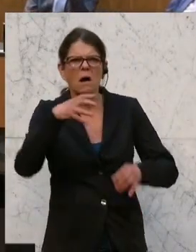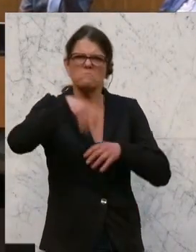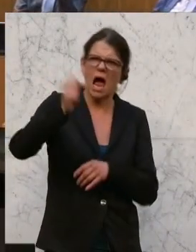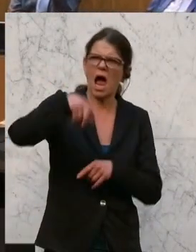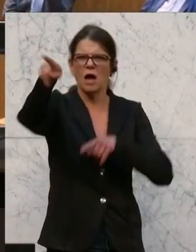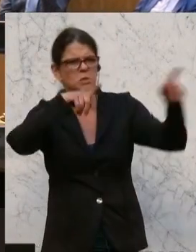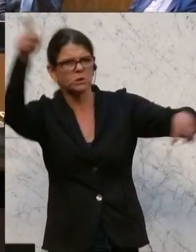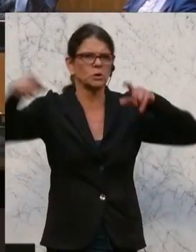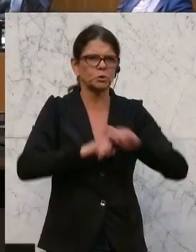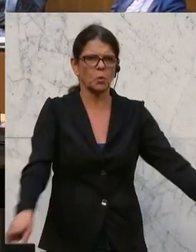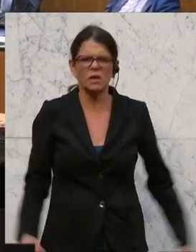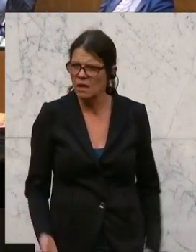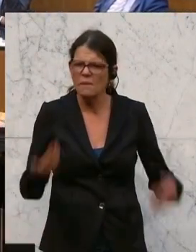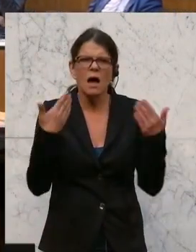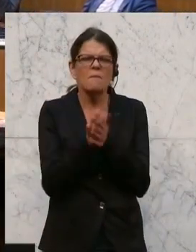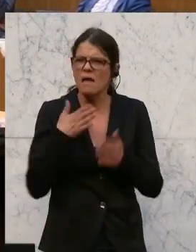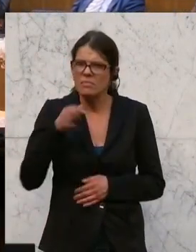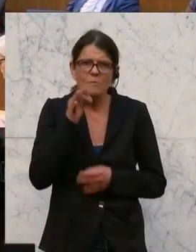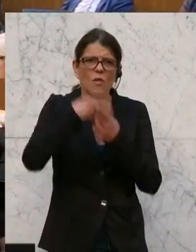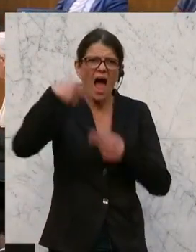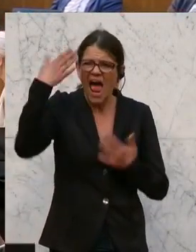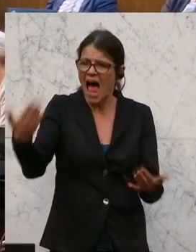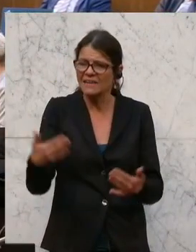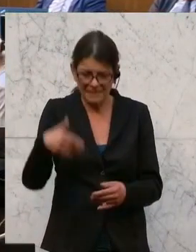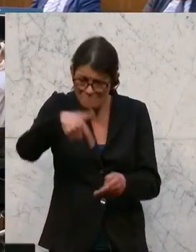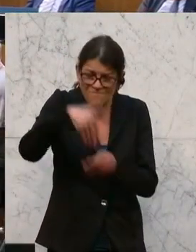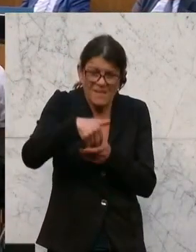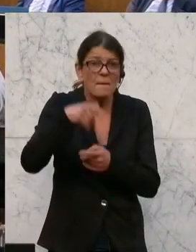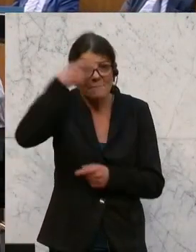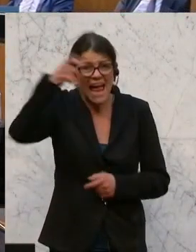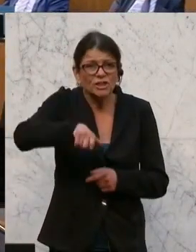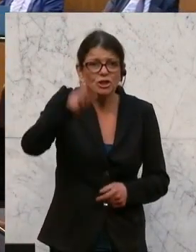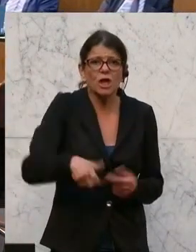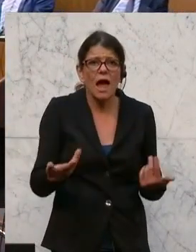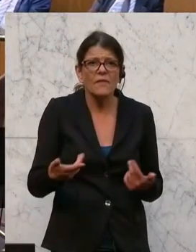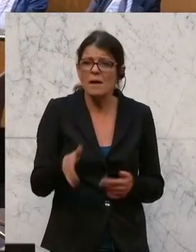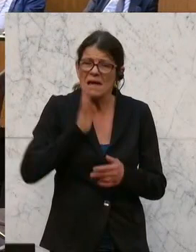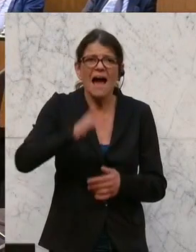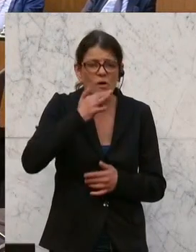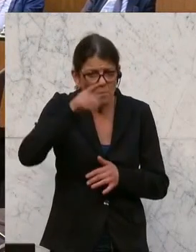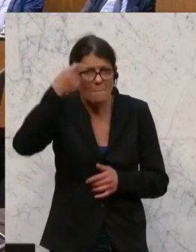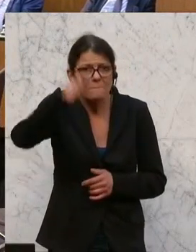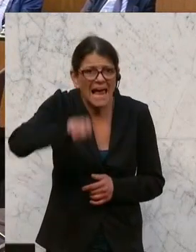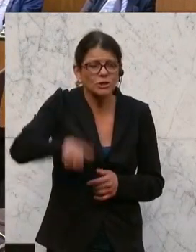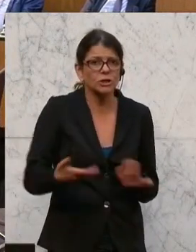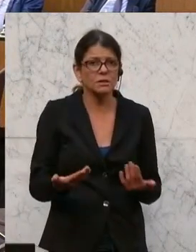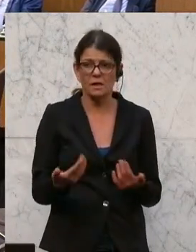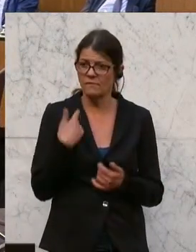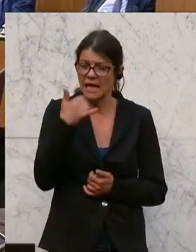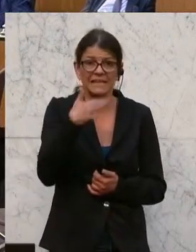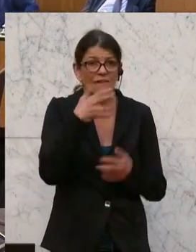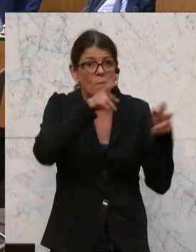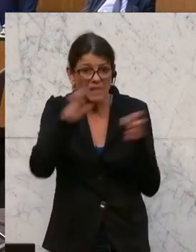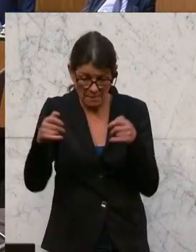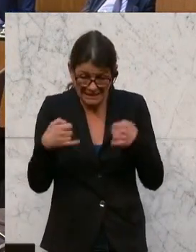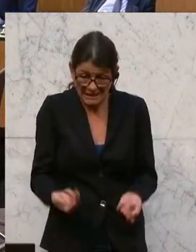könnte schuld sein bei dem. Ja, meine Damen und Herren, da geht es um Menschen. Redet einmal von den Menschen. Reden wir einmal von dieser Thematik, die